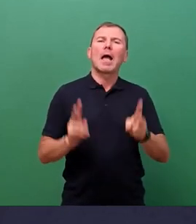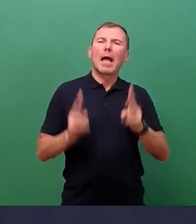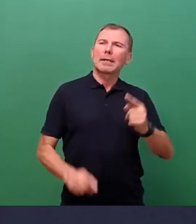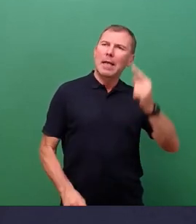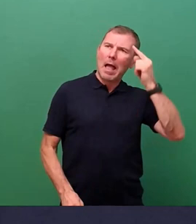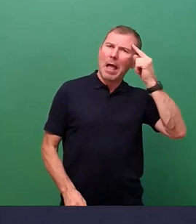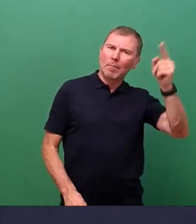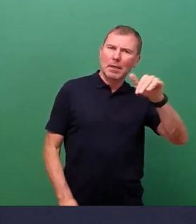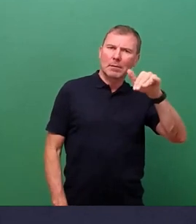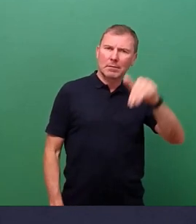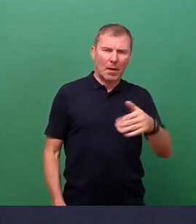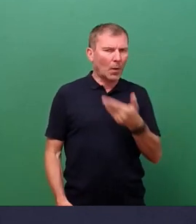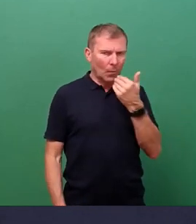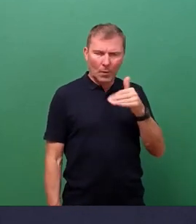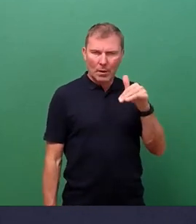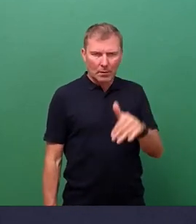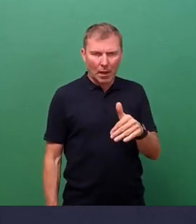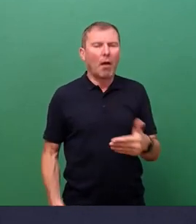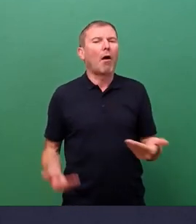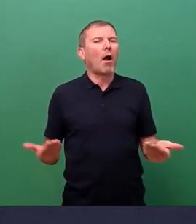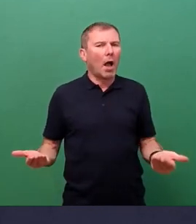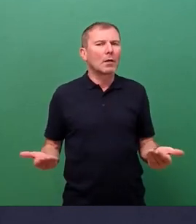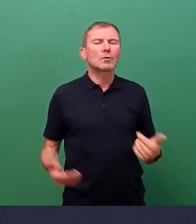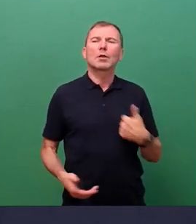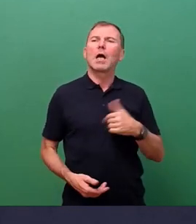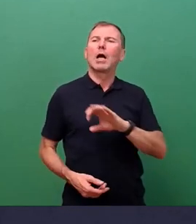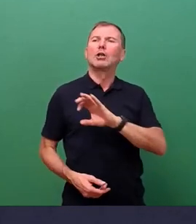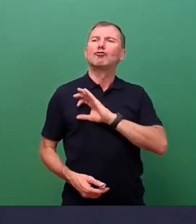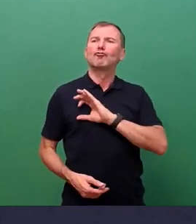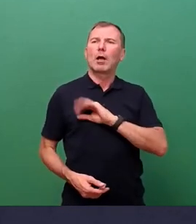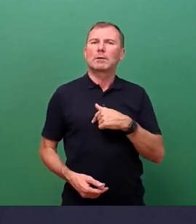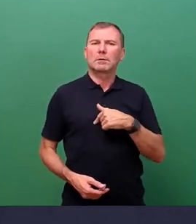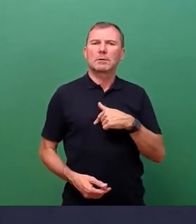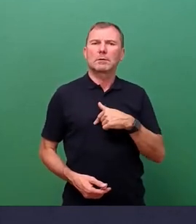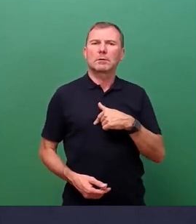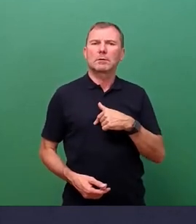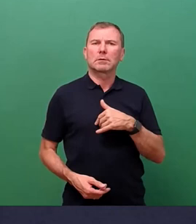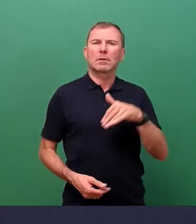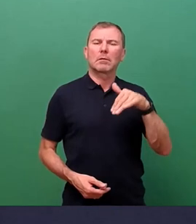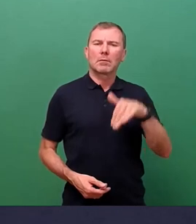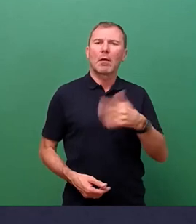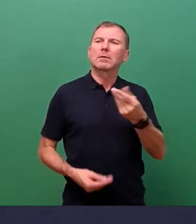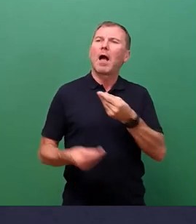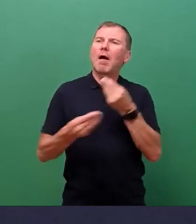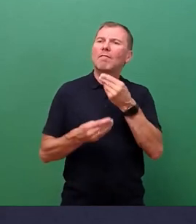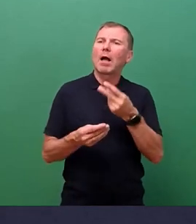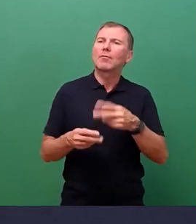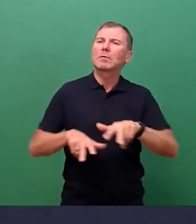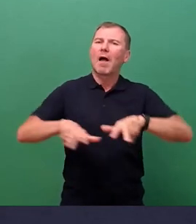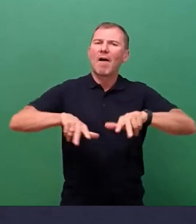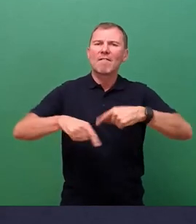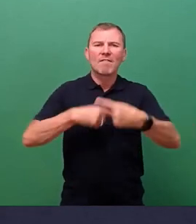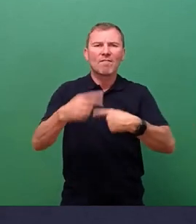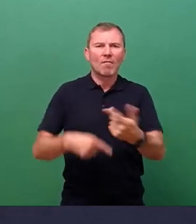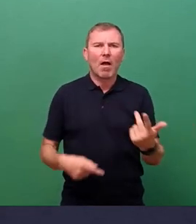und damit die Chance, in ein Verhandlungsverfahren im Sinne